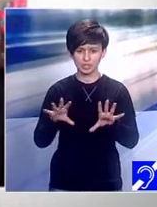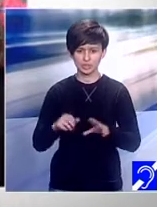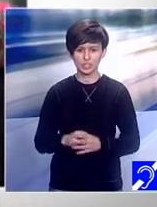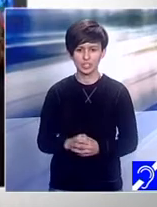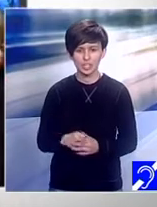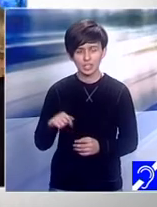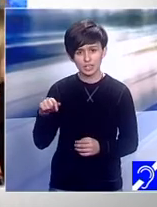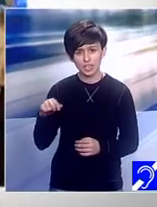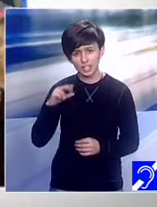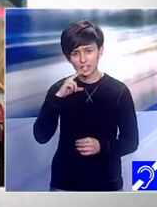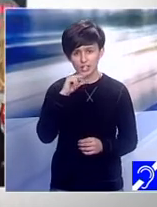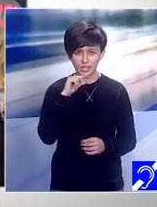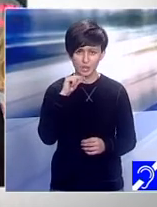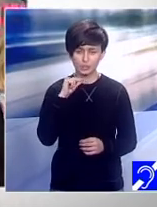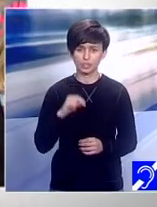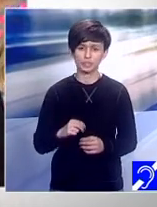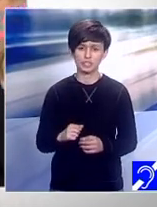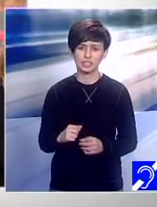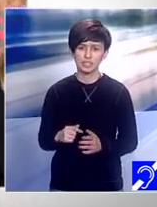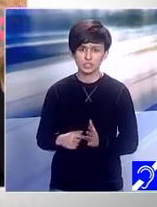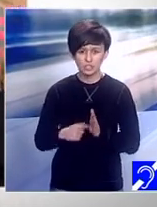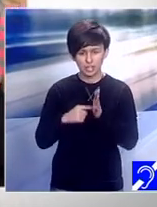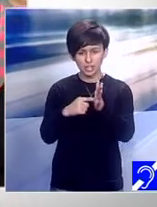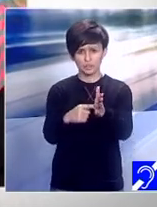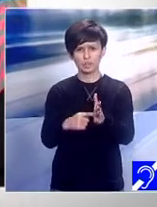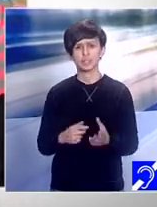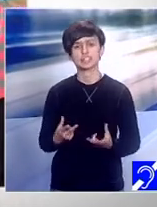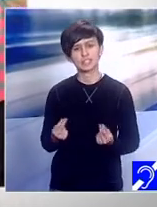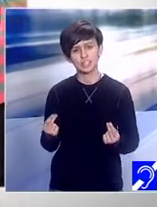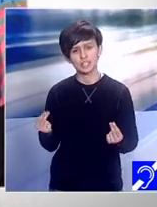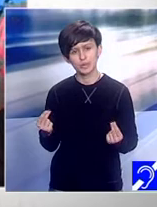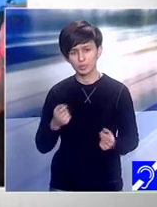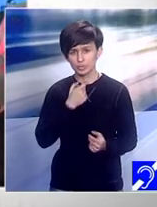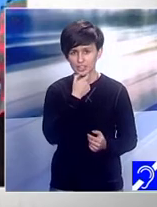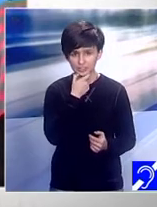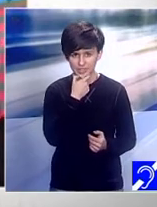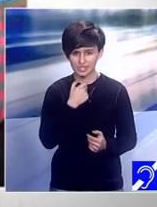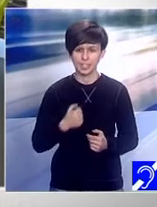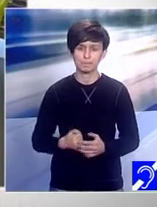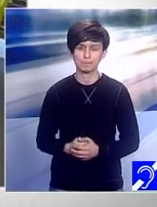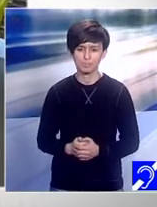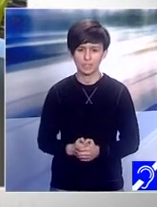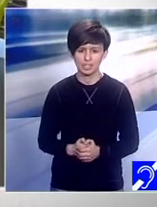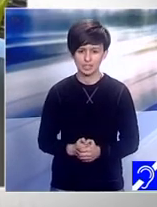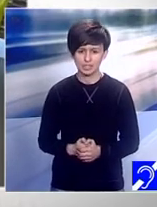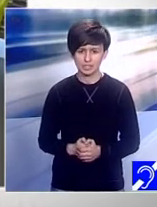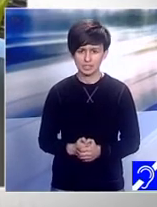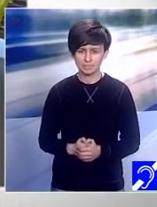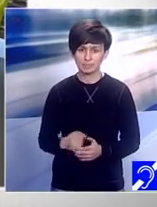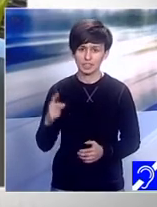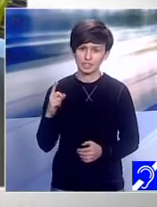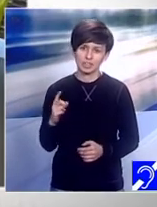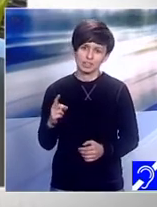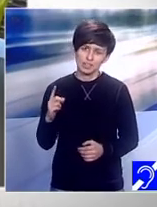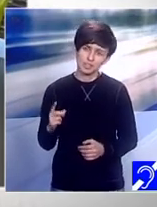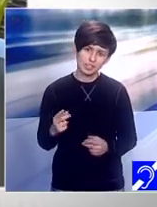ediția emisiunii în care am adus în fața dumneavoastră mai multe vârste dar dincolo de asta cel mai important este că am adus